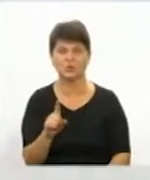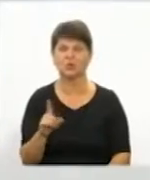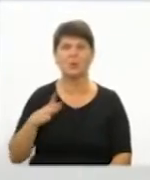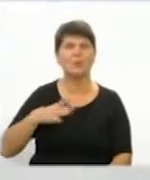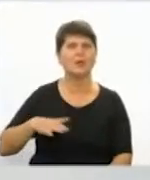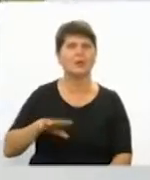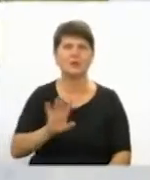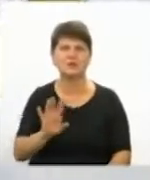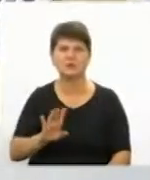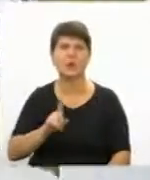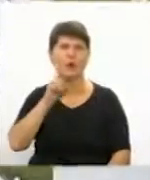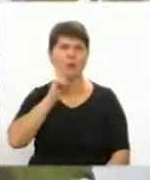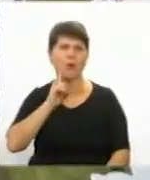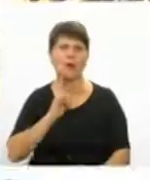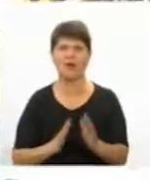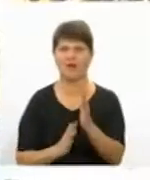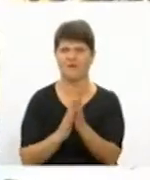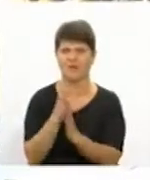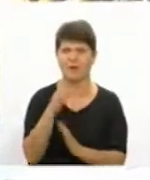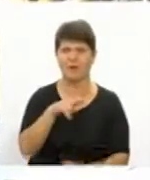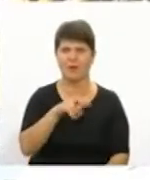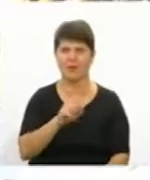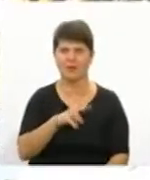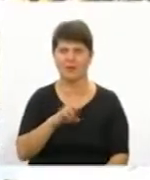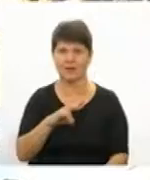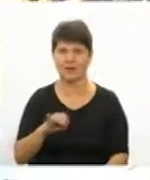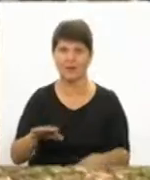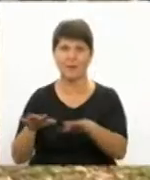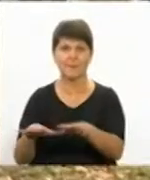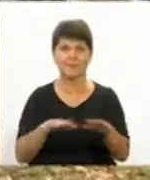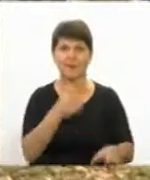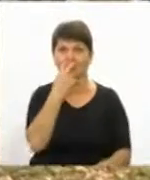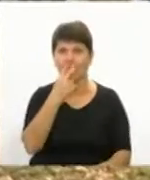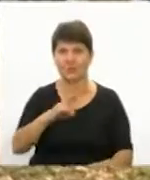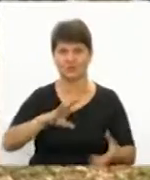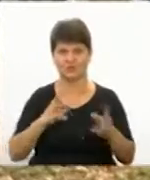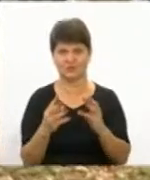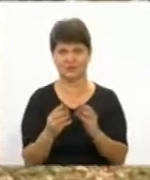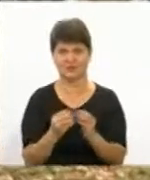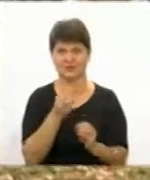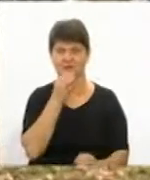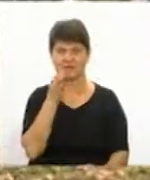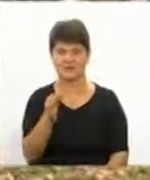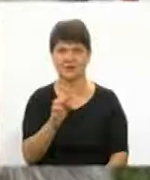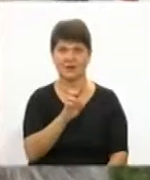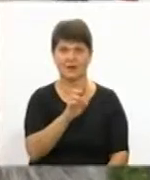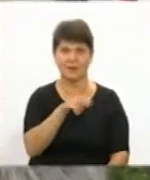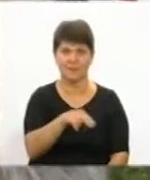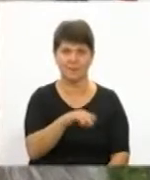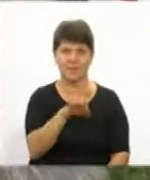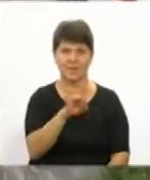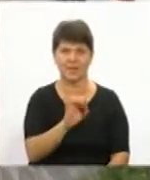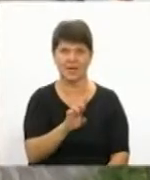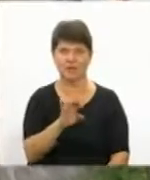кілька років, допоки виростуть платани. А уже на наступний рік містяни могли побачити результат, додає Прибож. Це були сформовані дерева